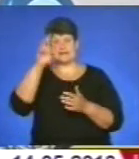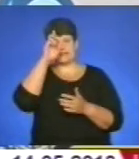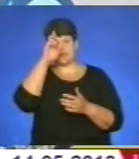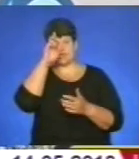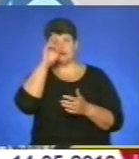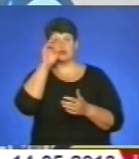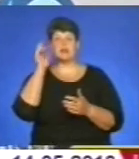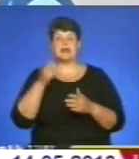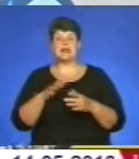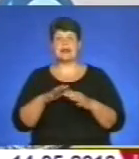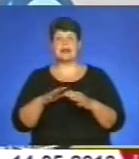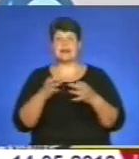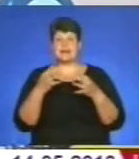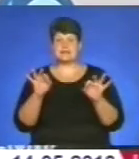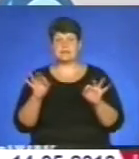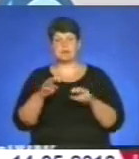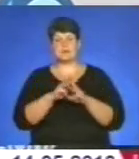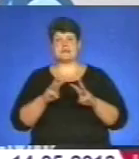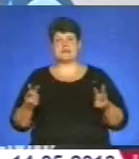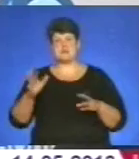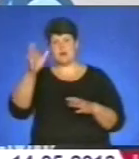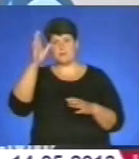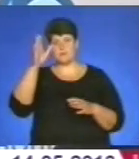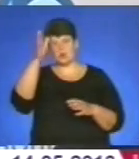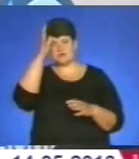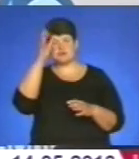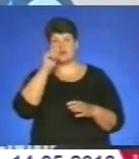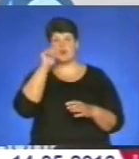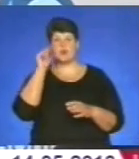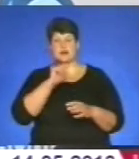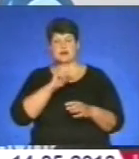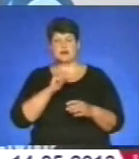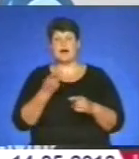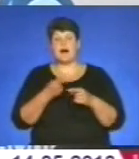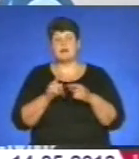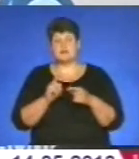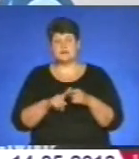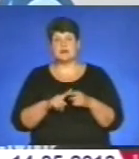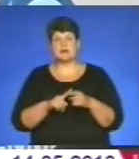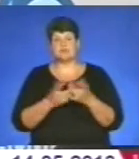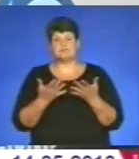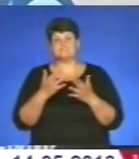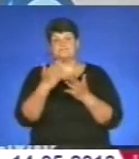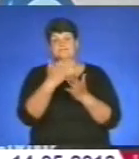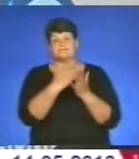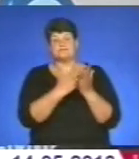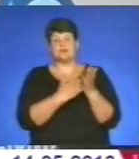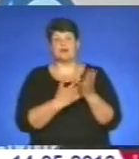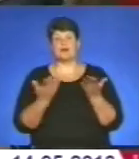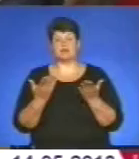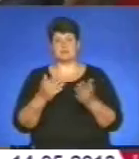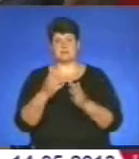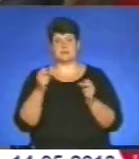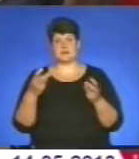Міністерства освіти України, але за певним визначеним переліком професій та спеціальності.